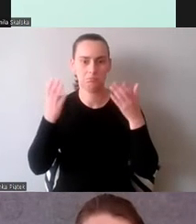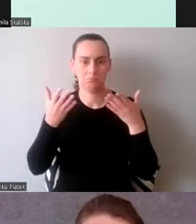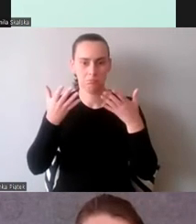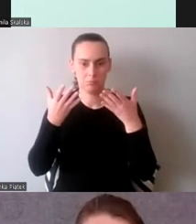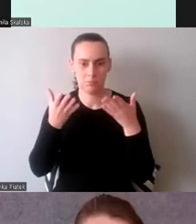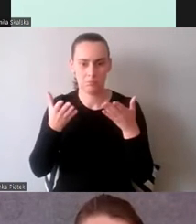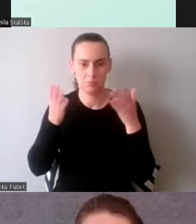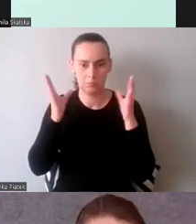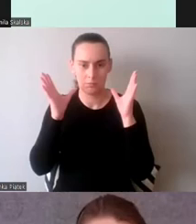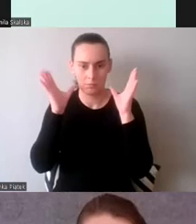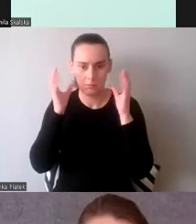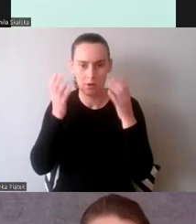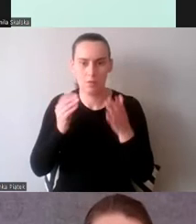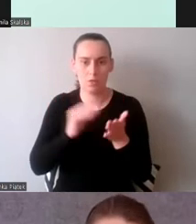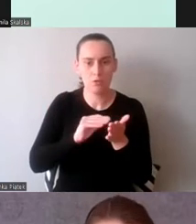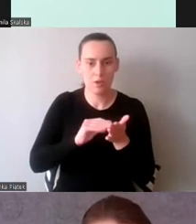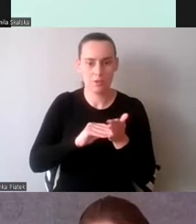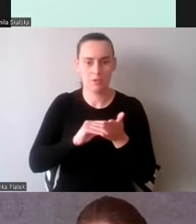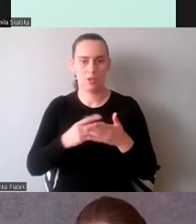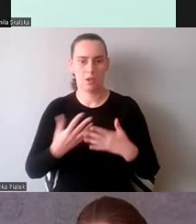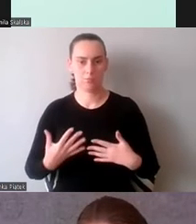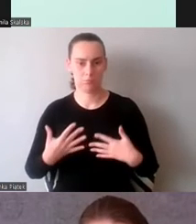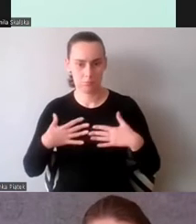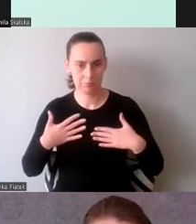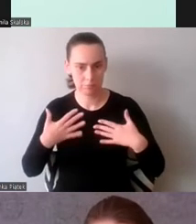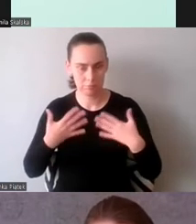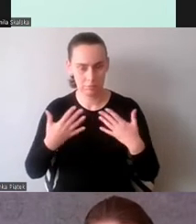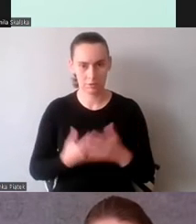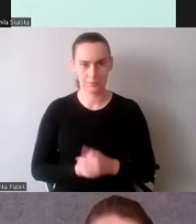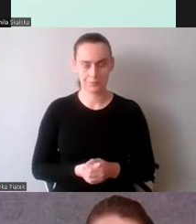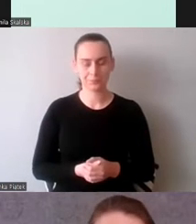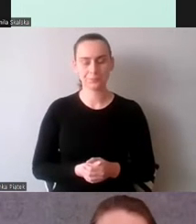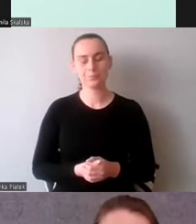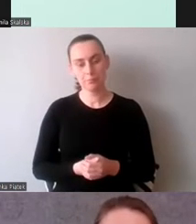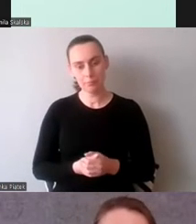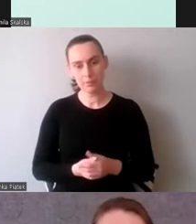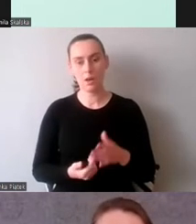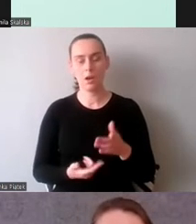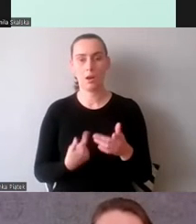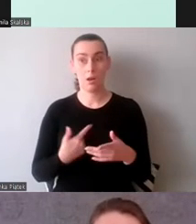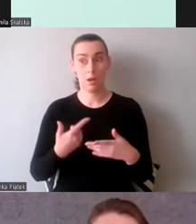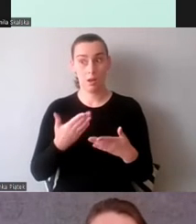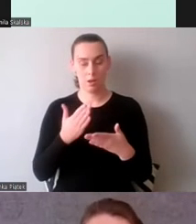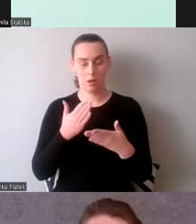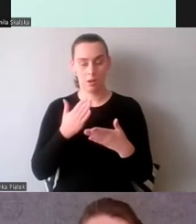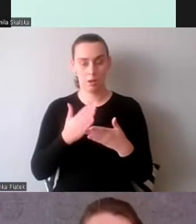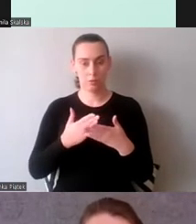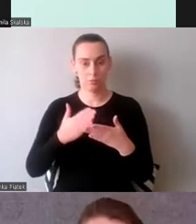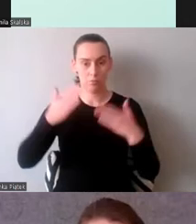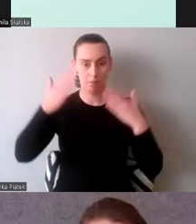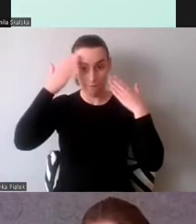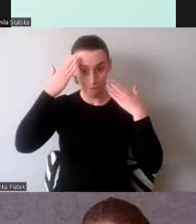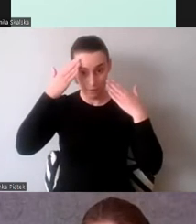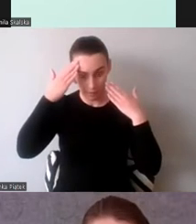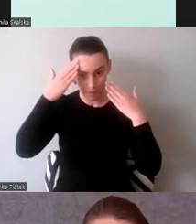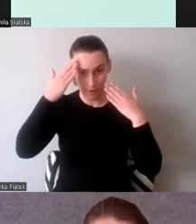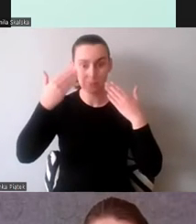Więc przez tworzenie, założyć przez to, co już wiemy, zyskujemy lepsze poznanie,